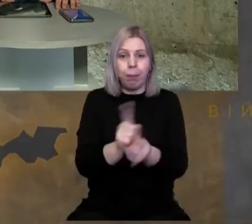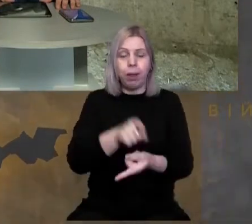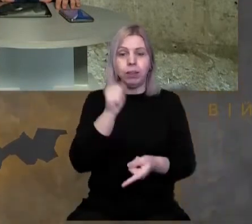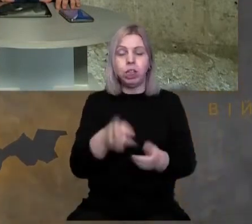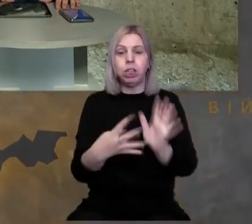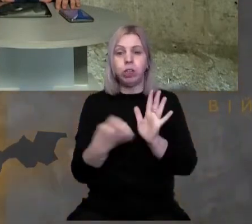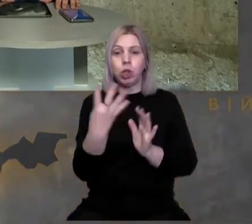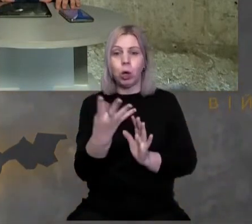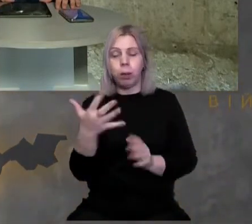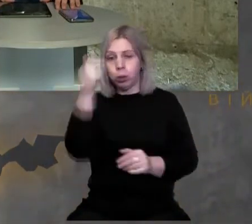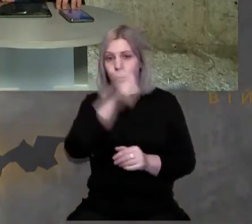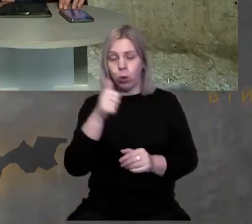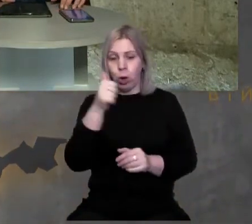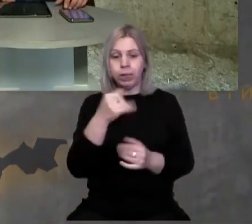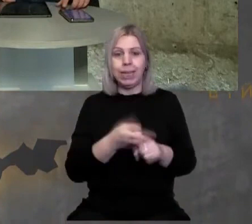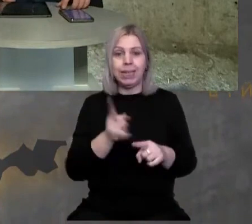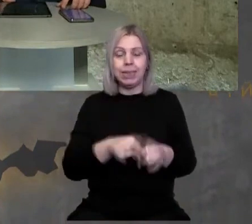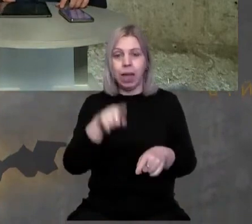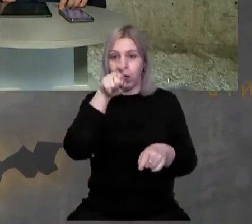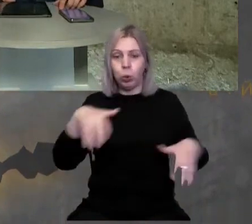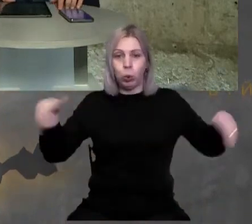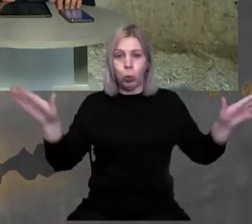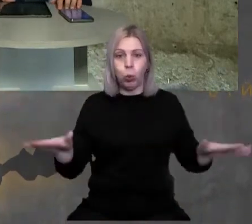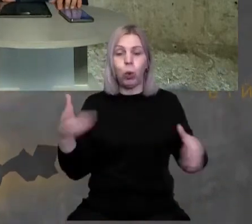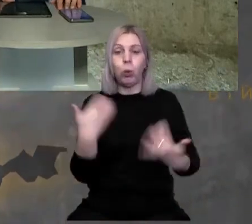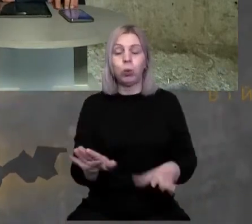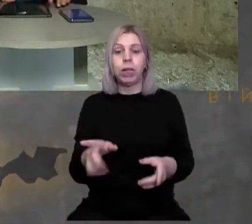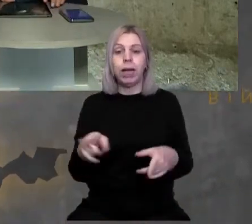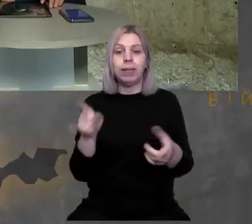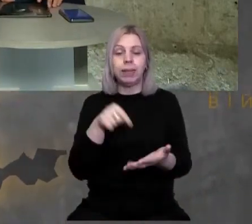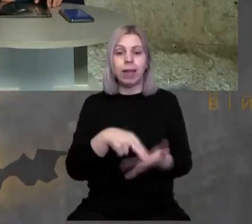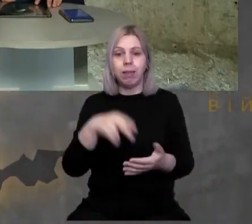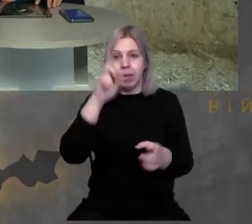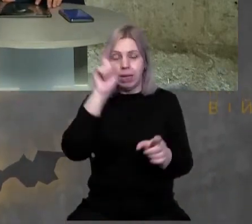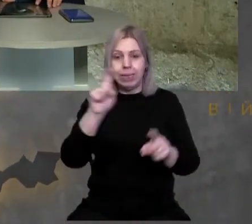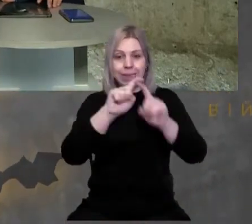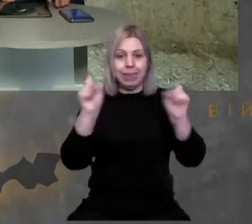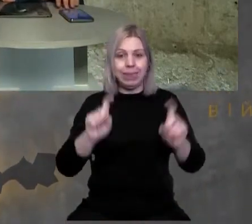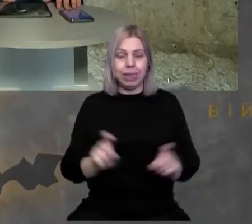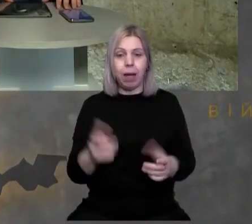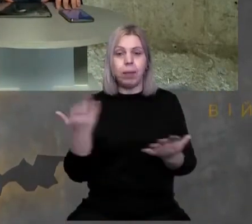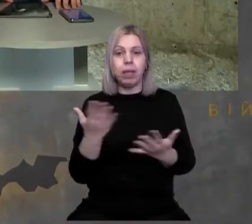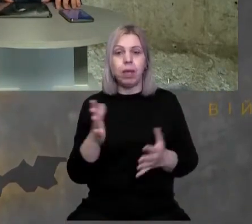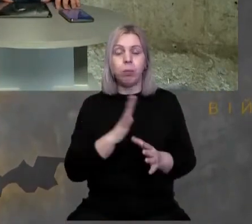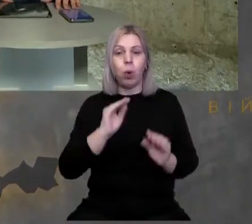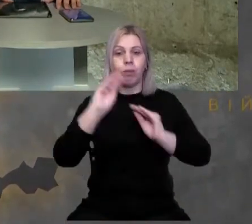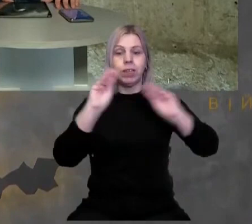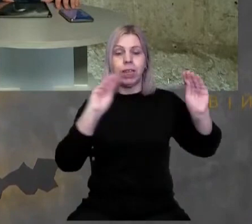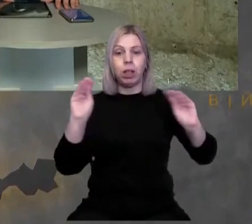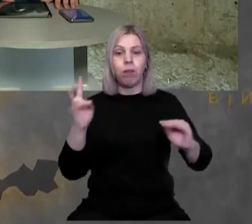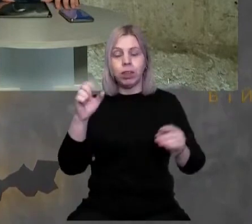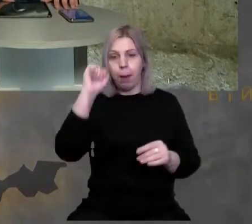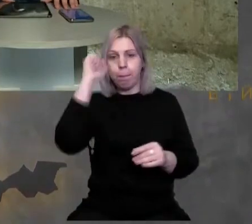1945 році, і цей Турул вже став якби зіркою, зірками, які були встановлені